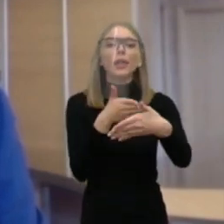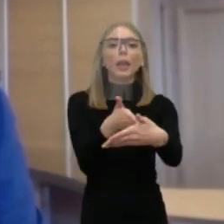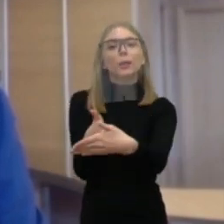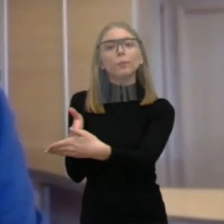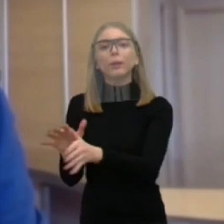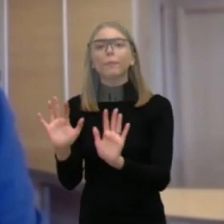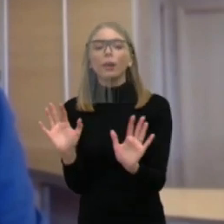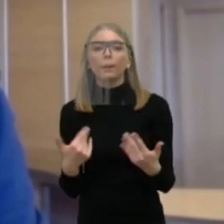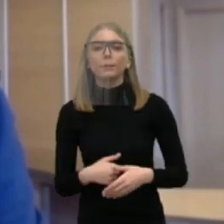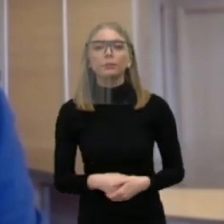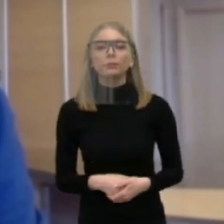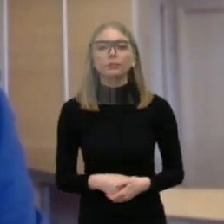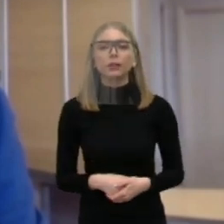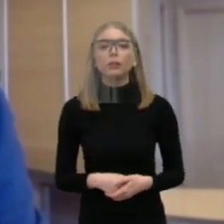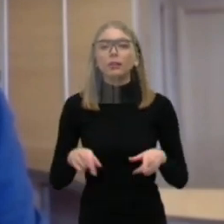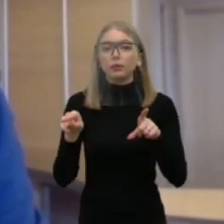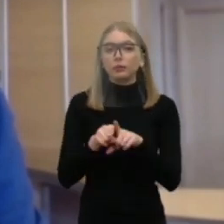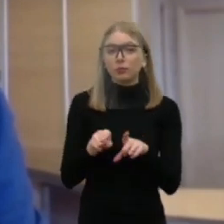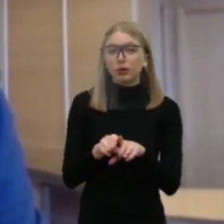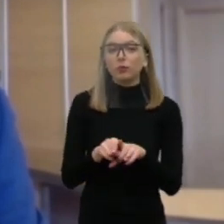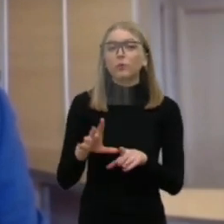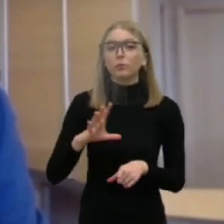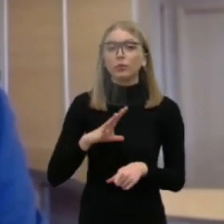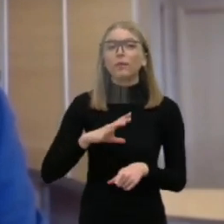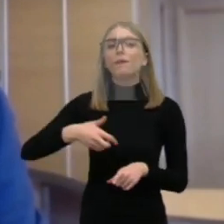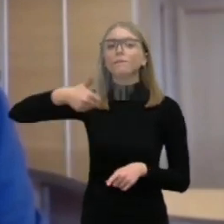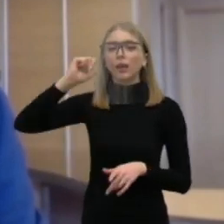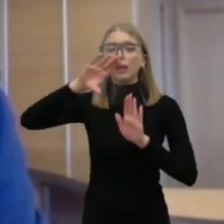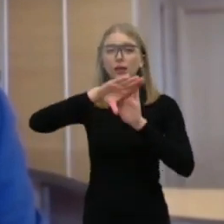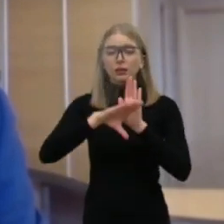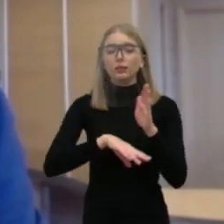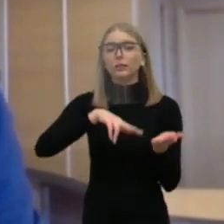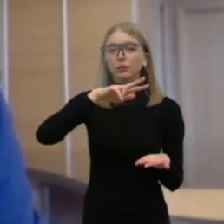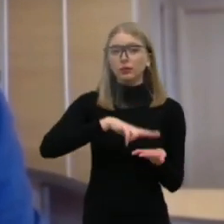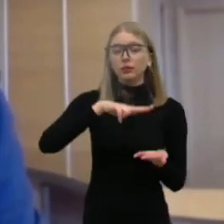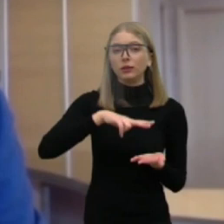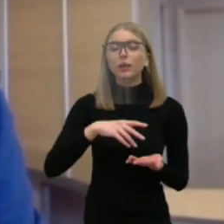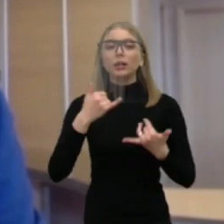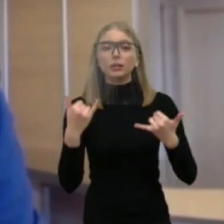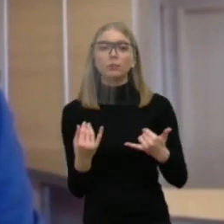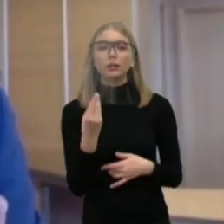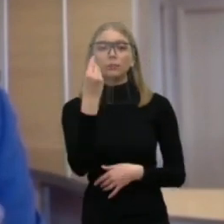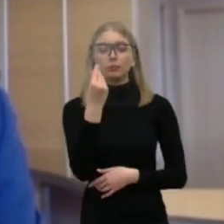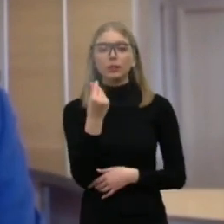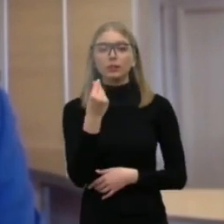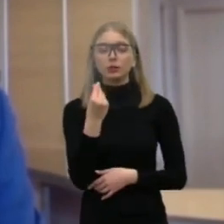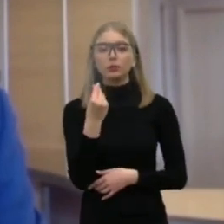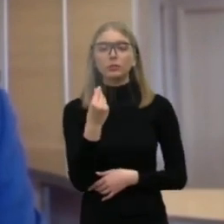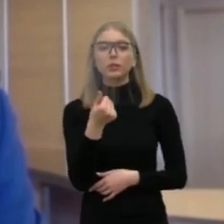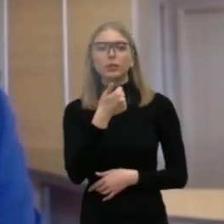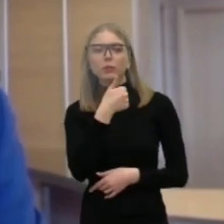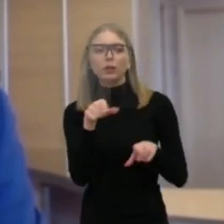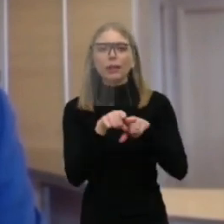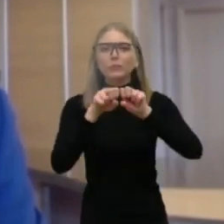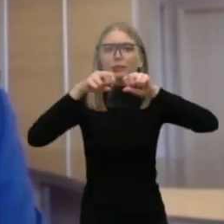vakar pateiktas atliekų tvarkymo įstatymas išplėčia galimybę naudoti lėšas atliekų specialioji programai, kurią